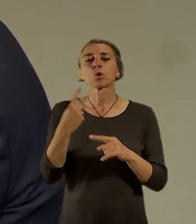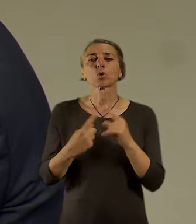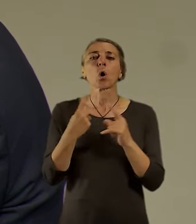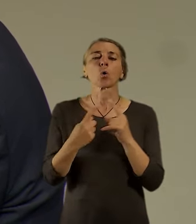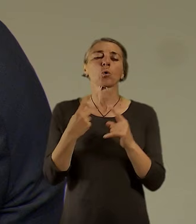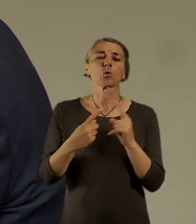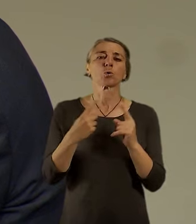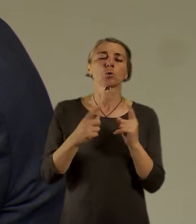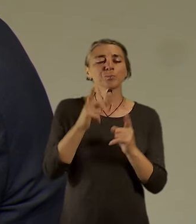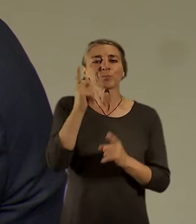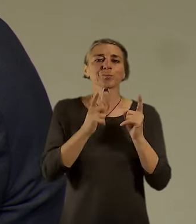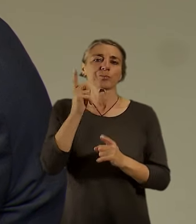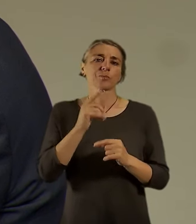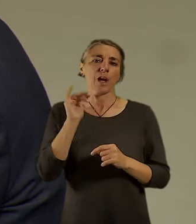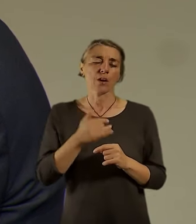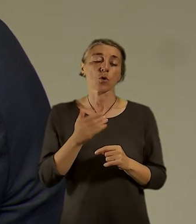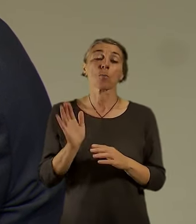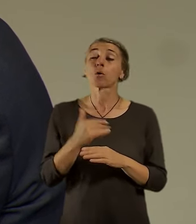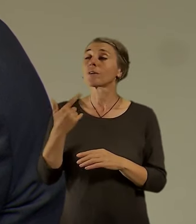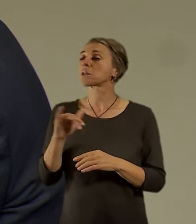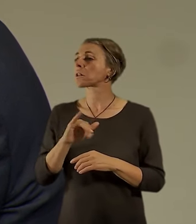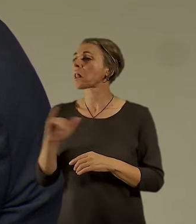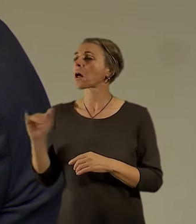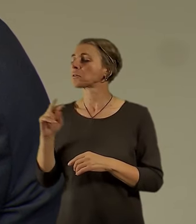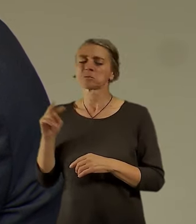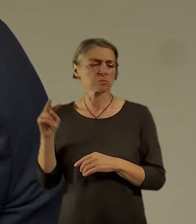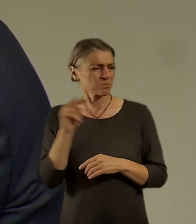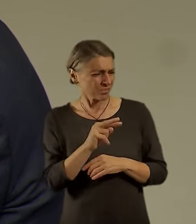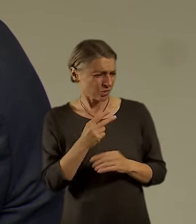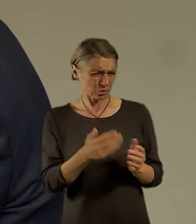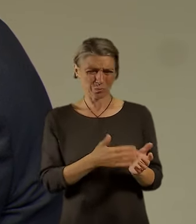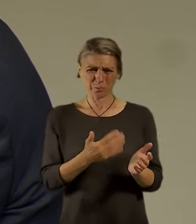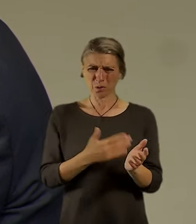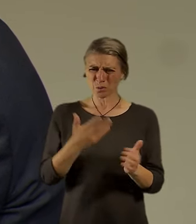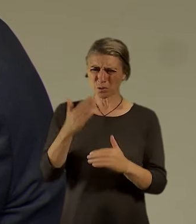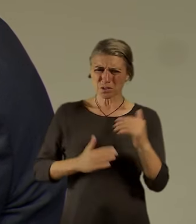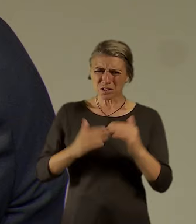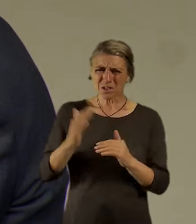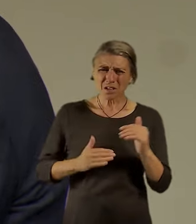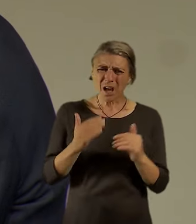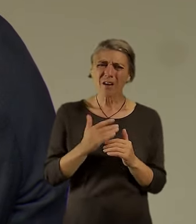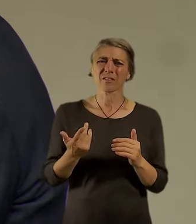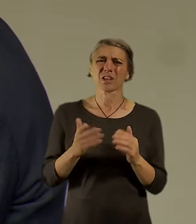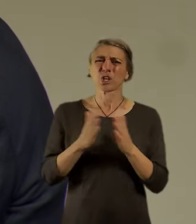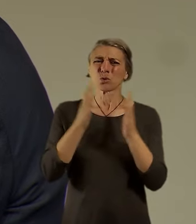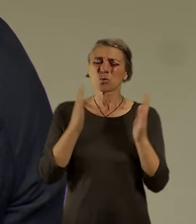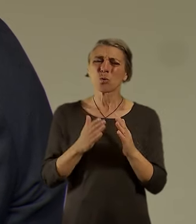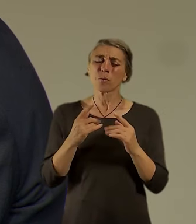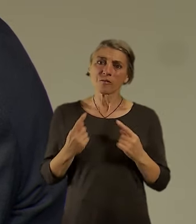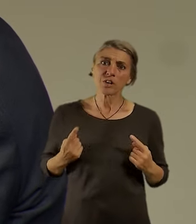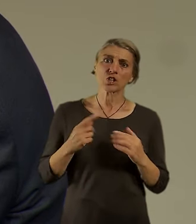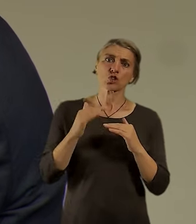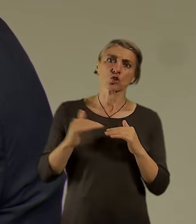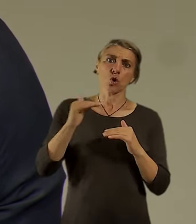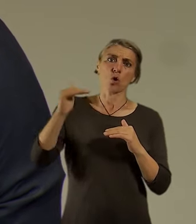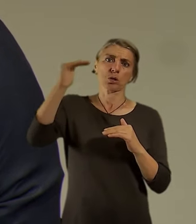že až se na to někdo bude dívat za 20 let a bude říkat, no tak prosím tě, proč tady jako stavili jako čtyř podlažní. To je o, ale takovýhle